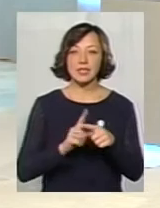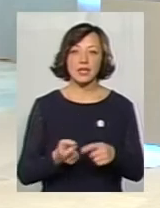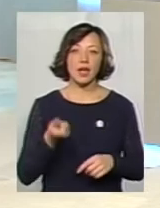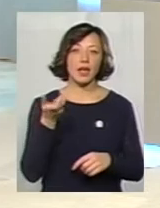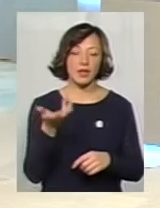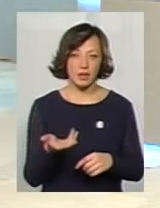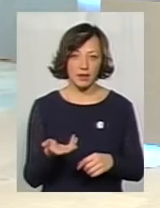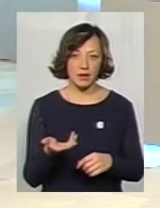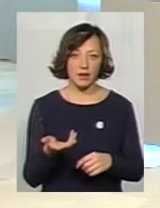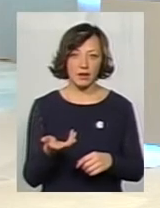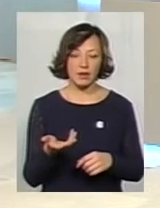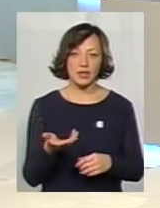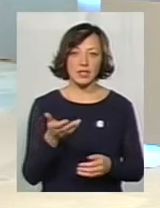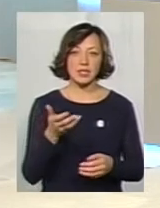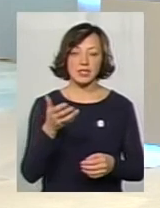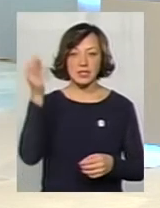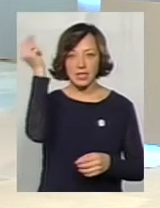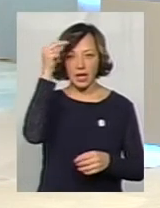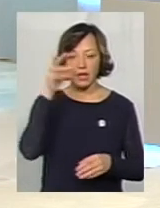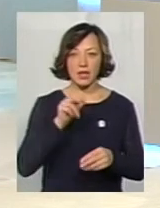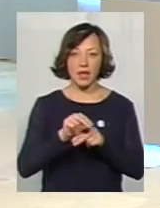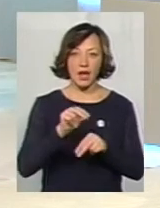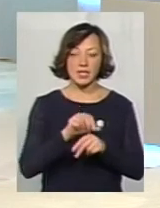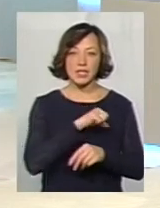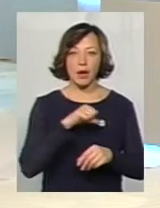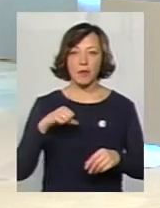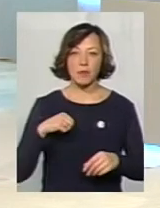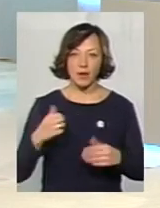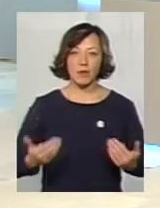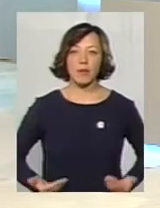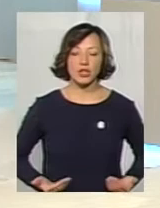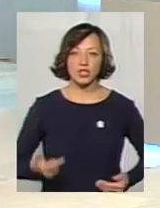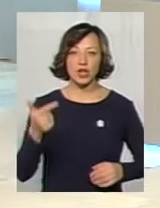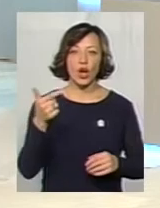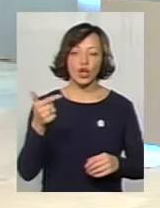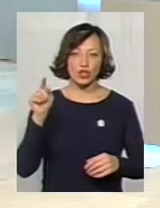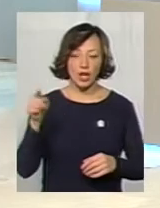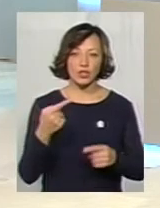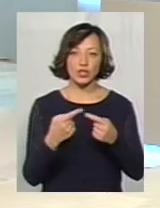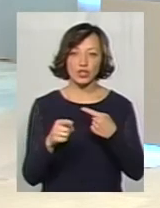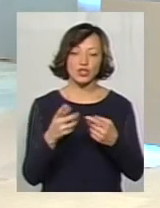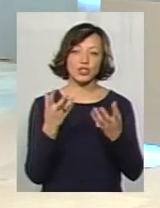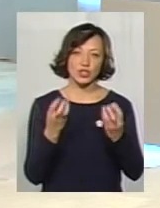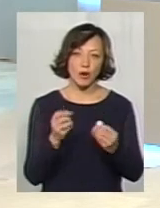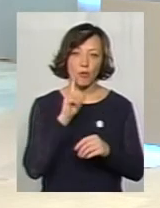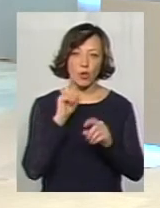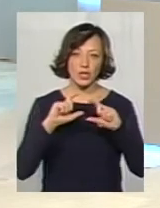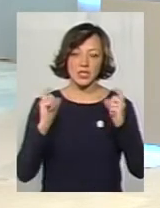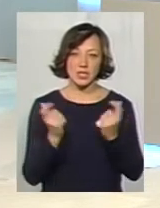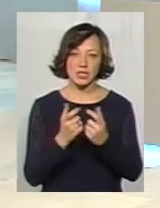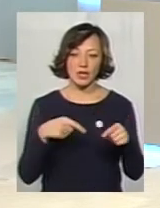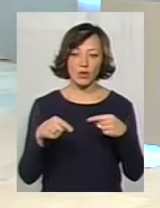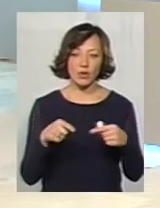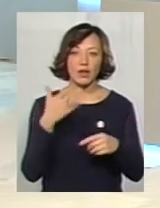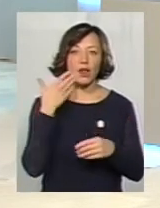занять безпосередньо самих мешканців Гречан, тому що він ще доволі такий молодий і легко